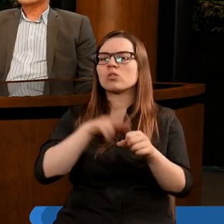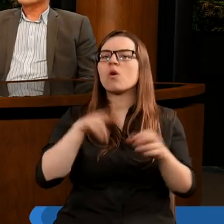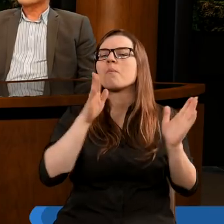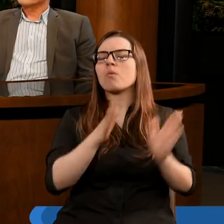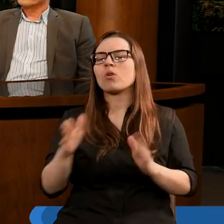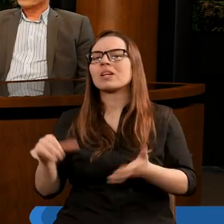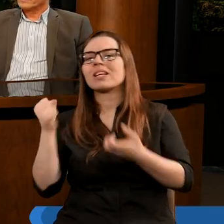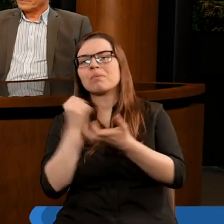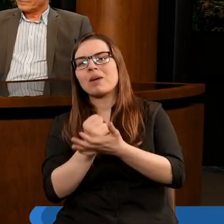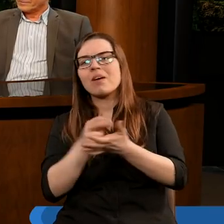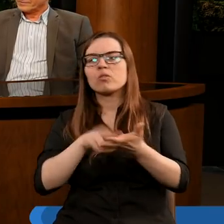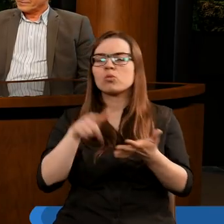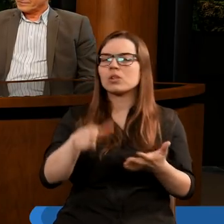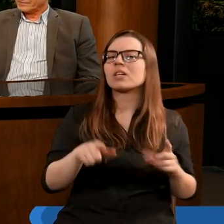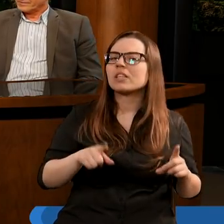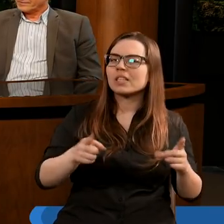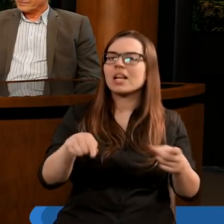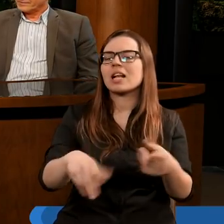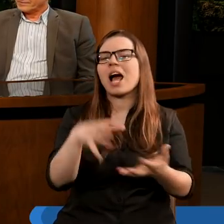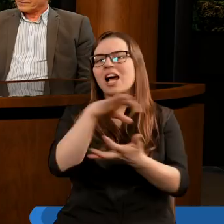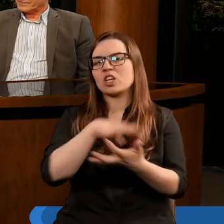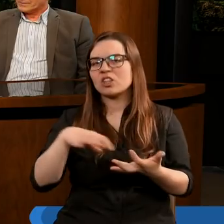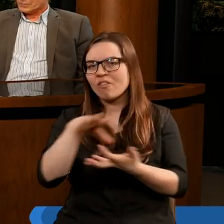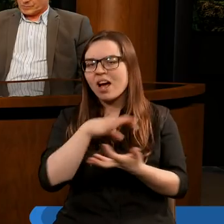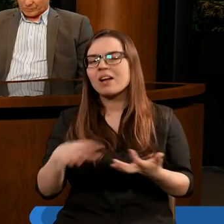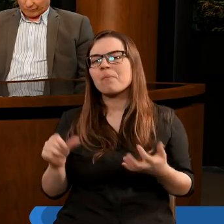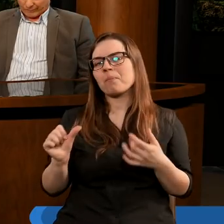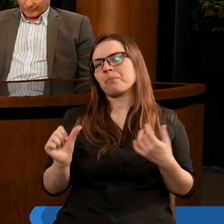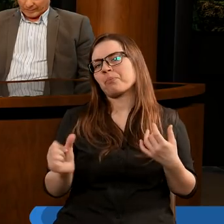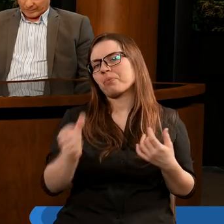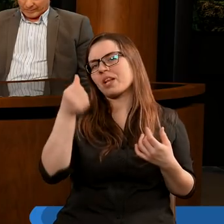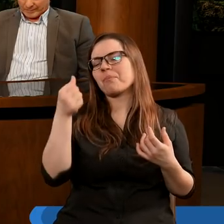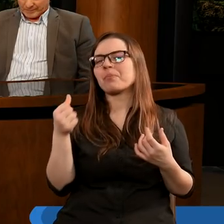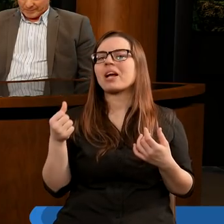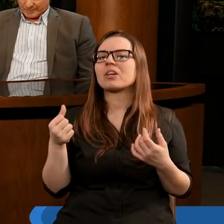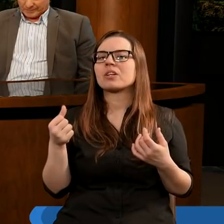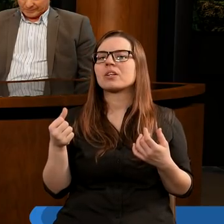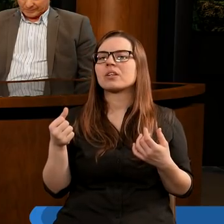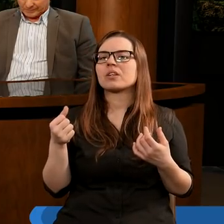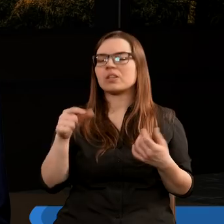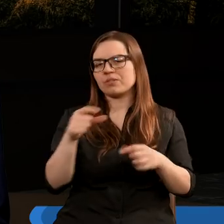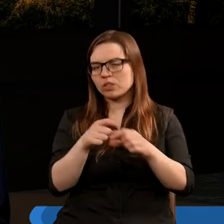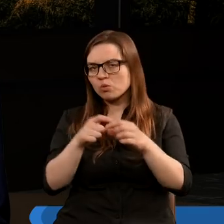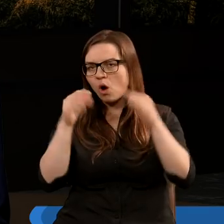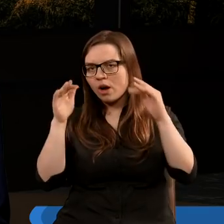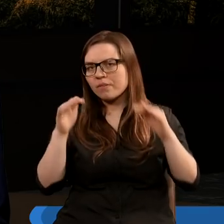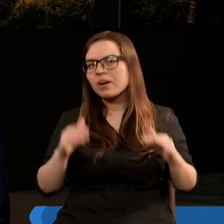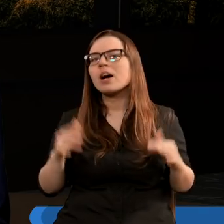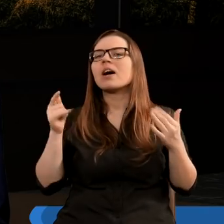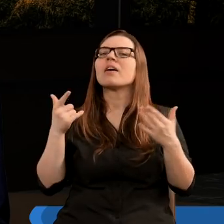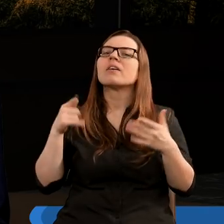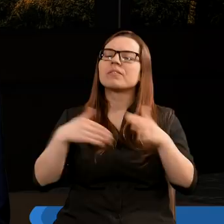które porządkuje sprawy, które się dzieją na świecie i w pierwszym, w pierwszych słowach